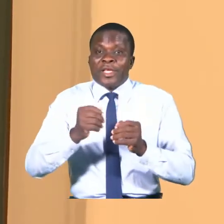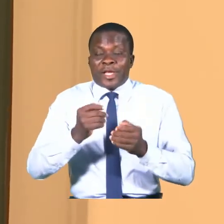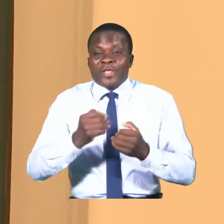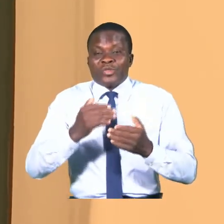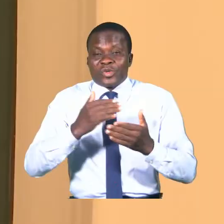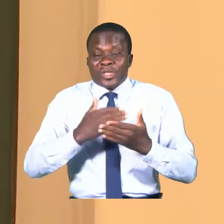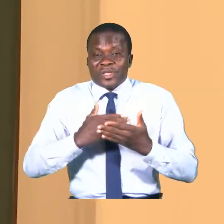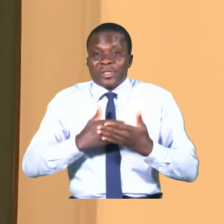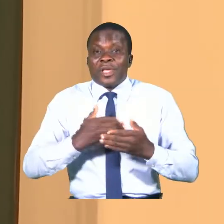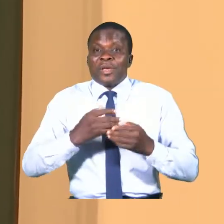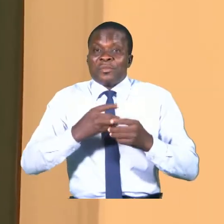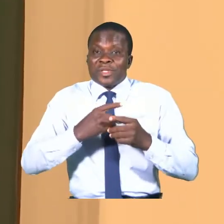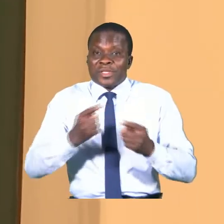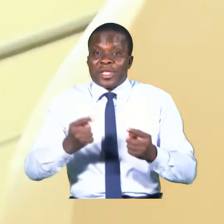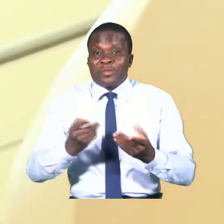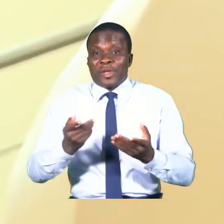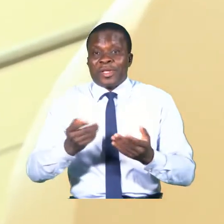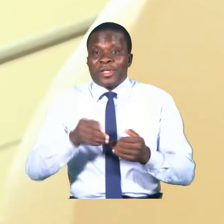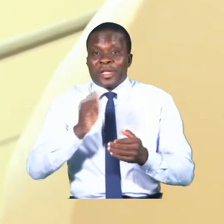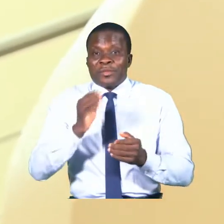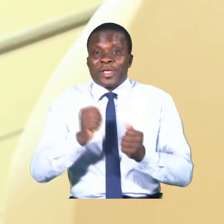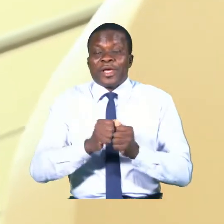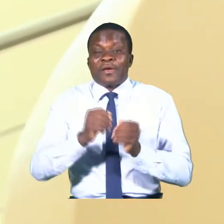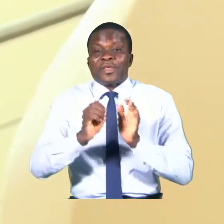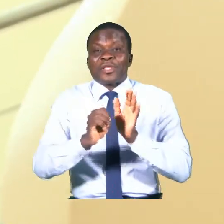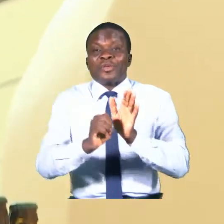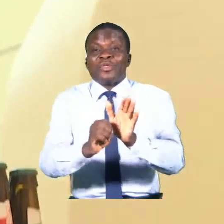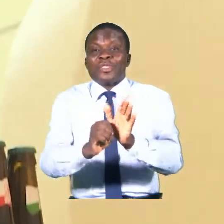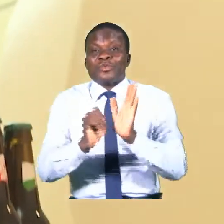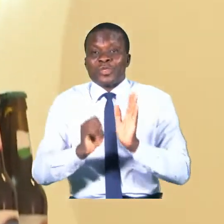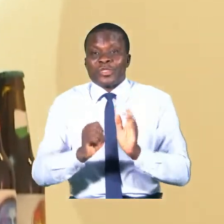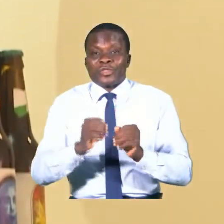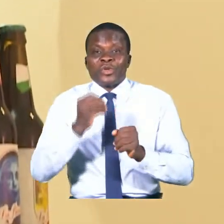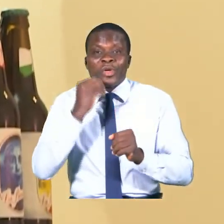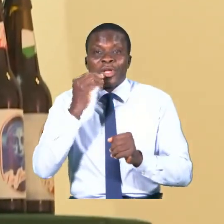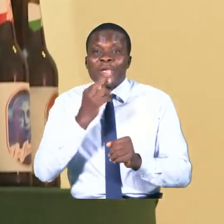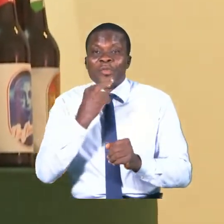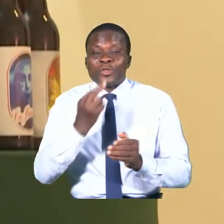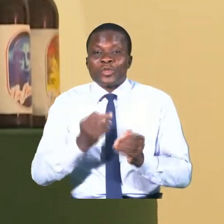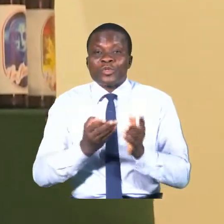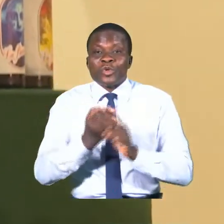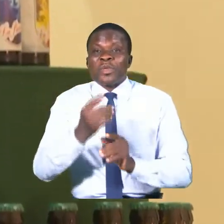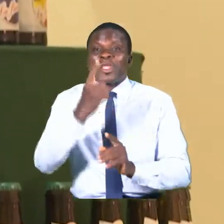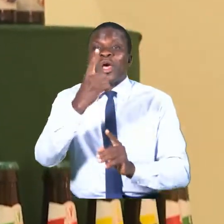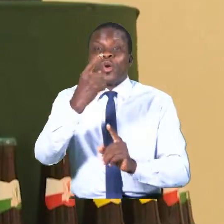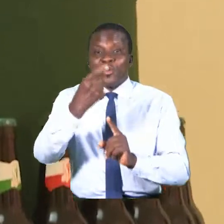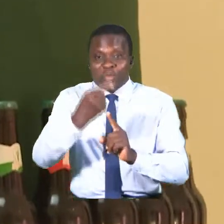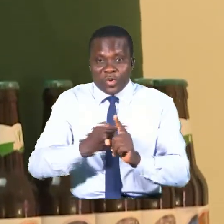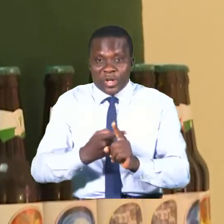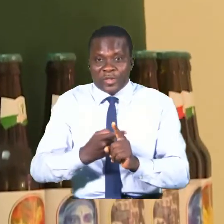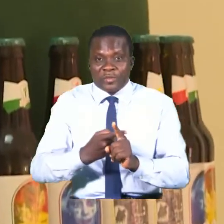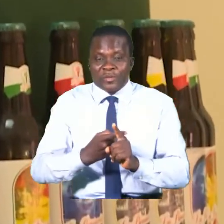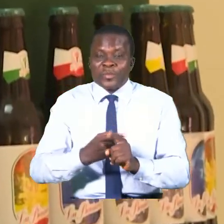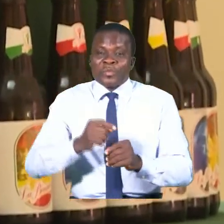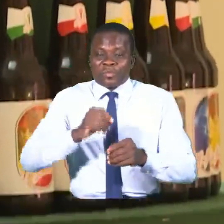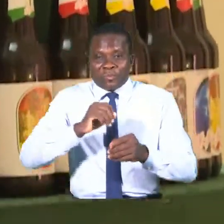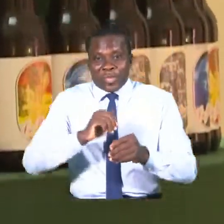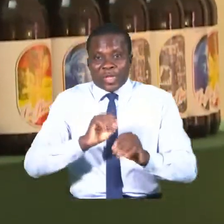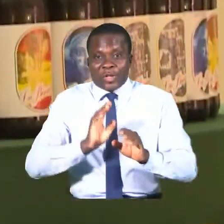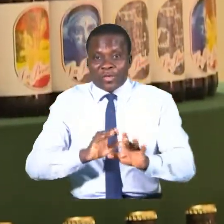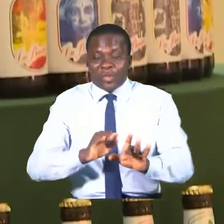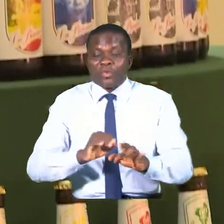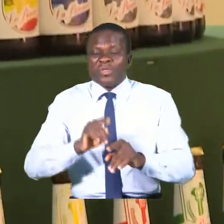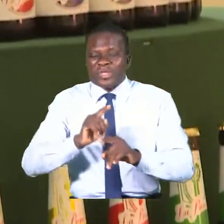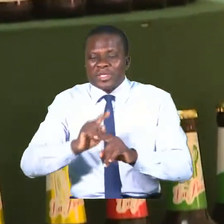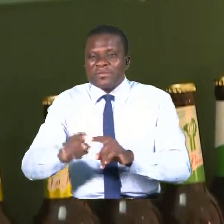'art avec une exposition ici même à Maison Rouge pendant un mois. La confection de coffrets